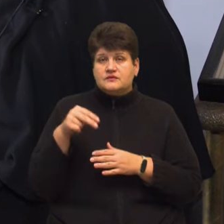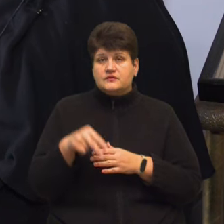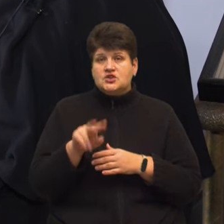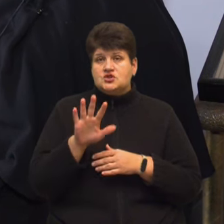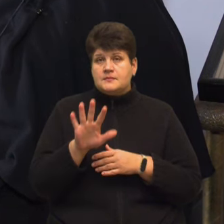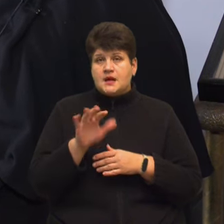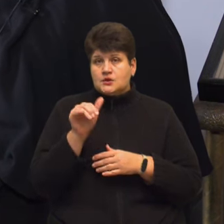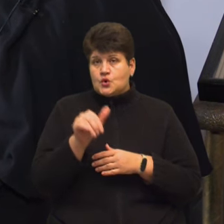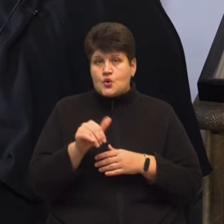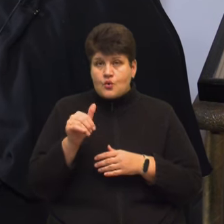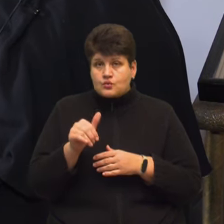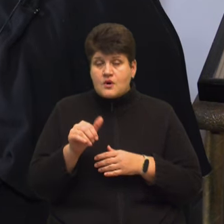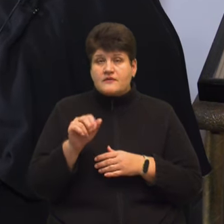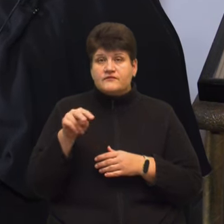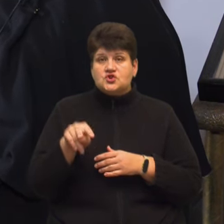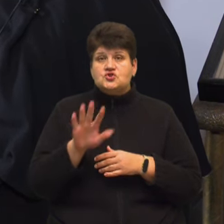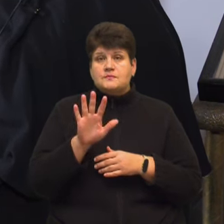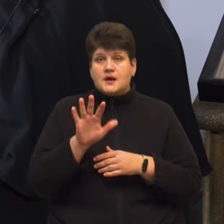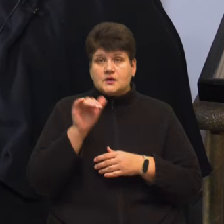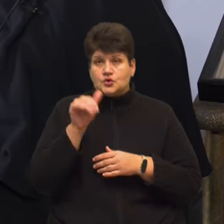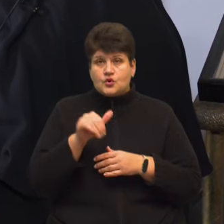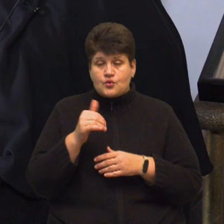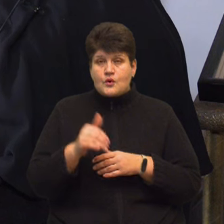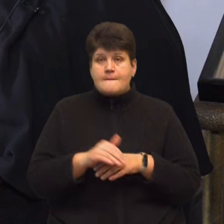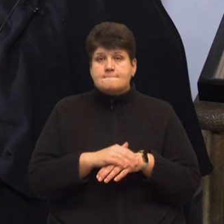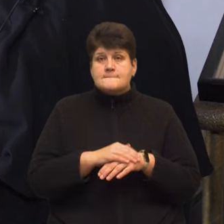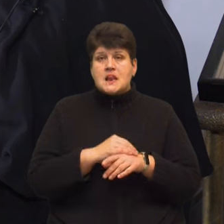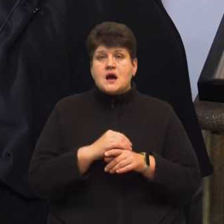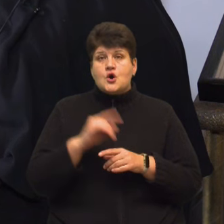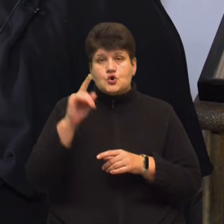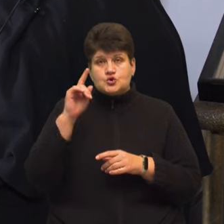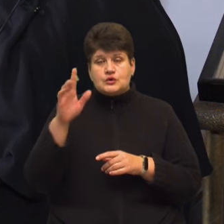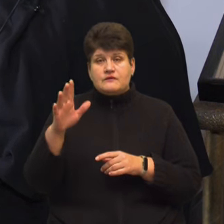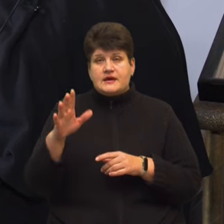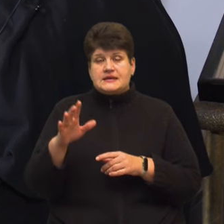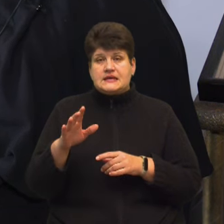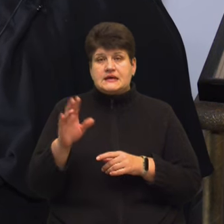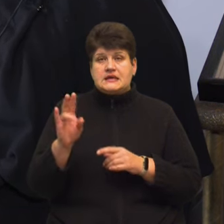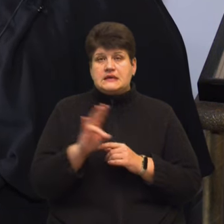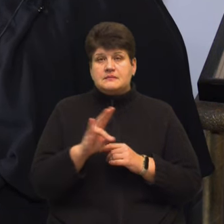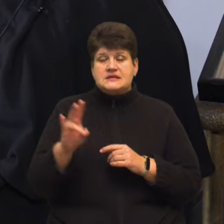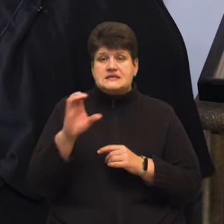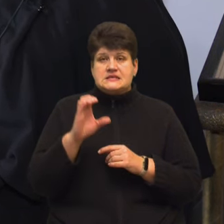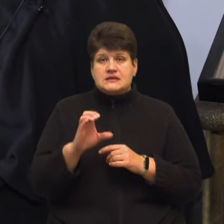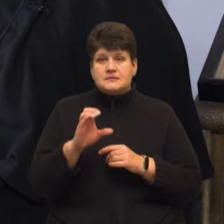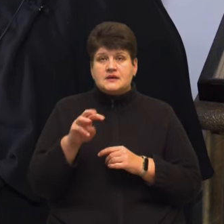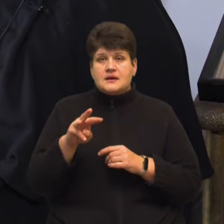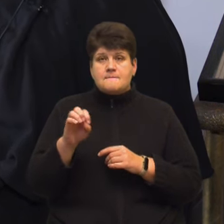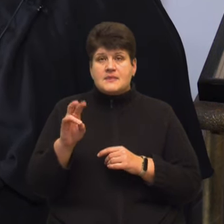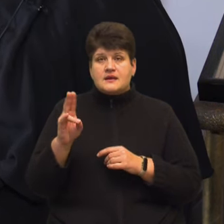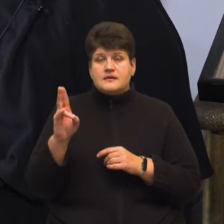року. А 2005 року з благословення єпископа Степана Менька,